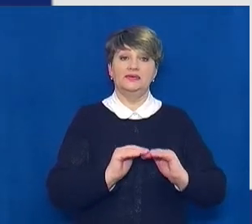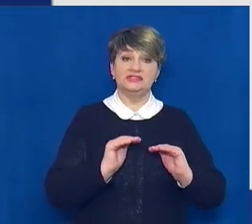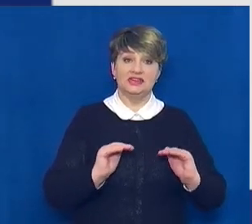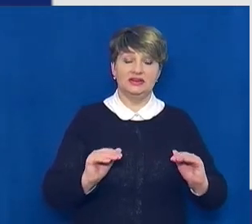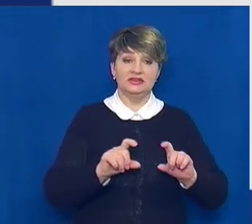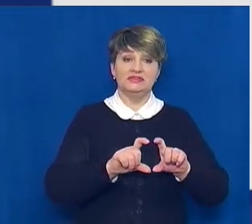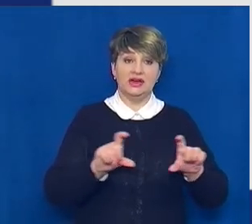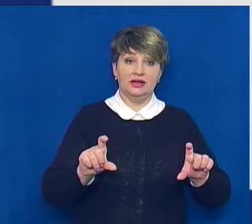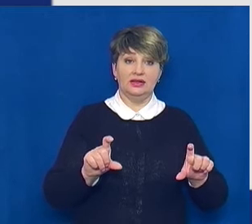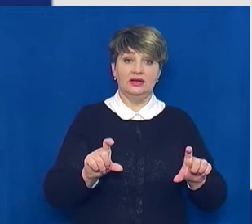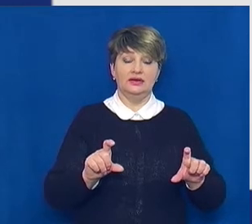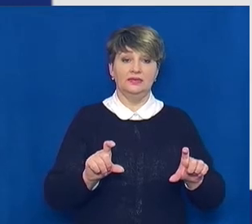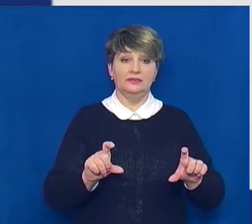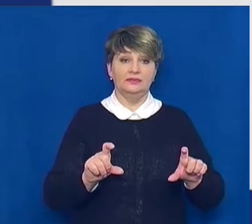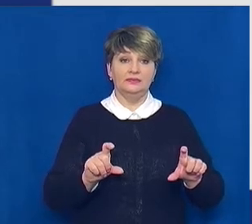заклади.